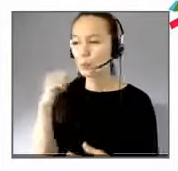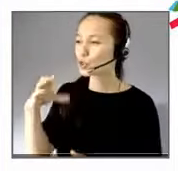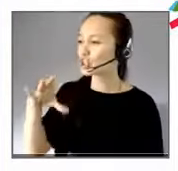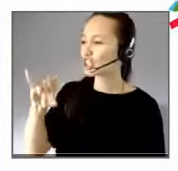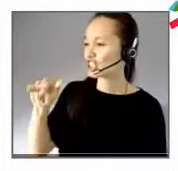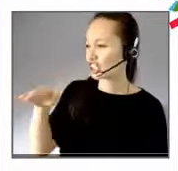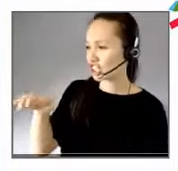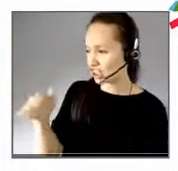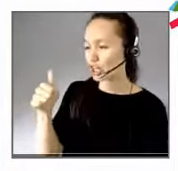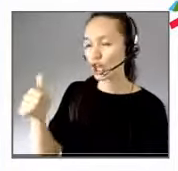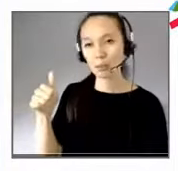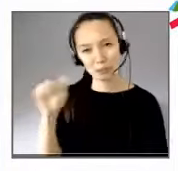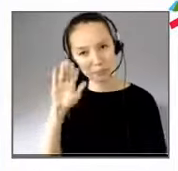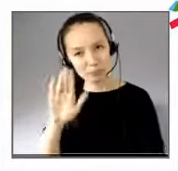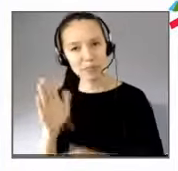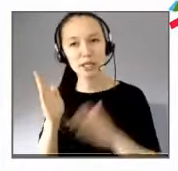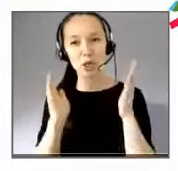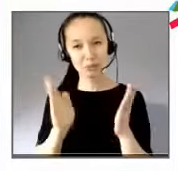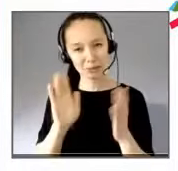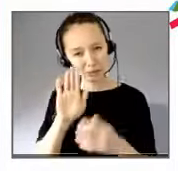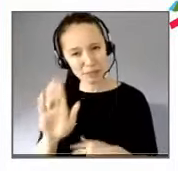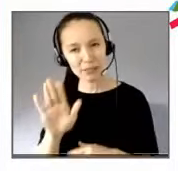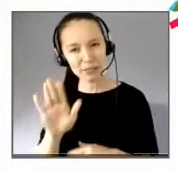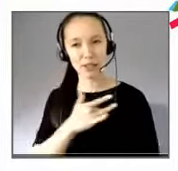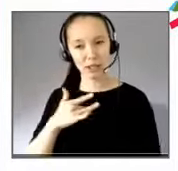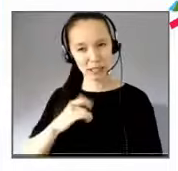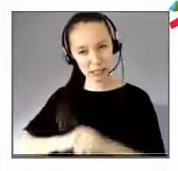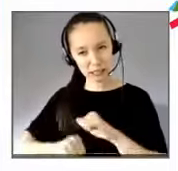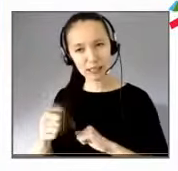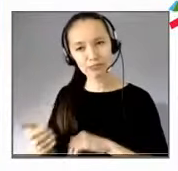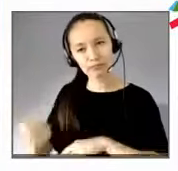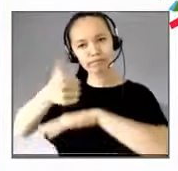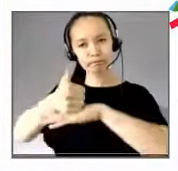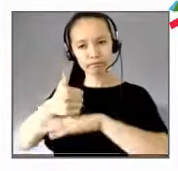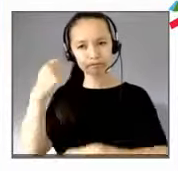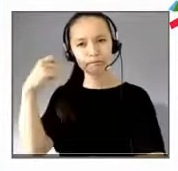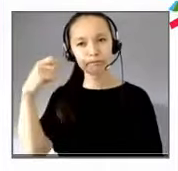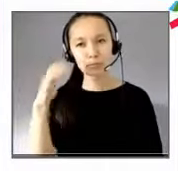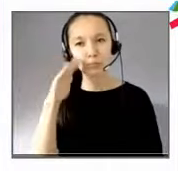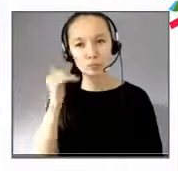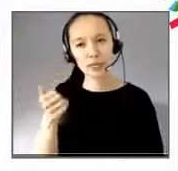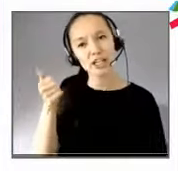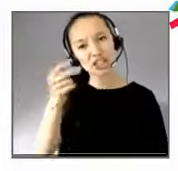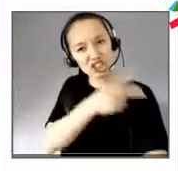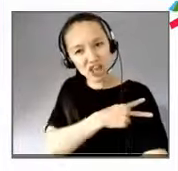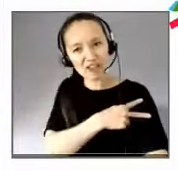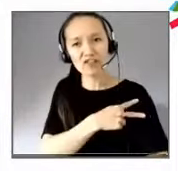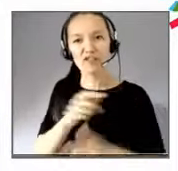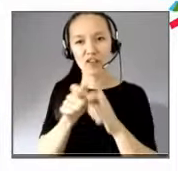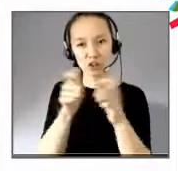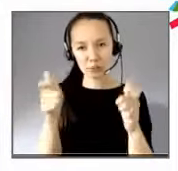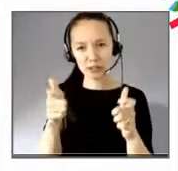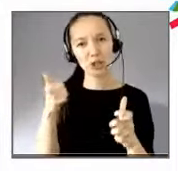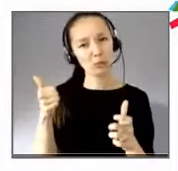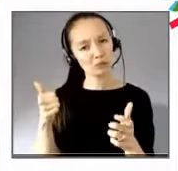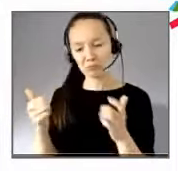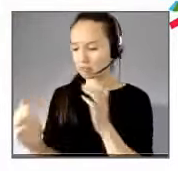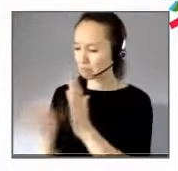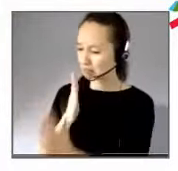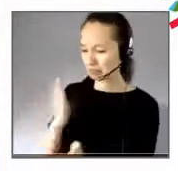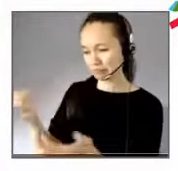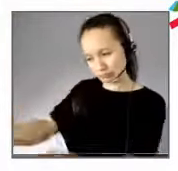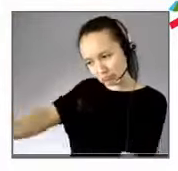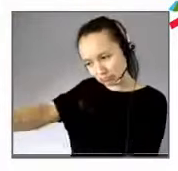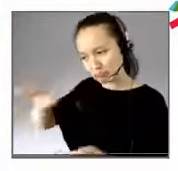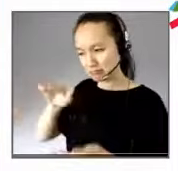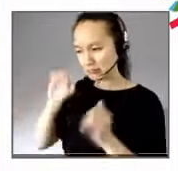nous donner, je vous en remercie, la vision concrète d'un chef d'entreprise sans langue de bois. Patrick Vivray, on va commencer avec